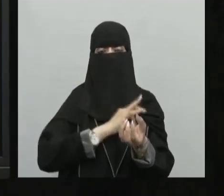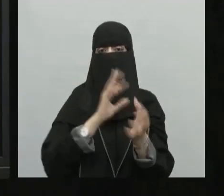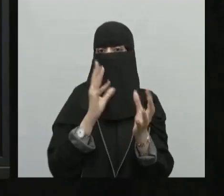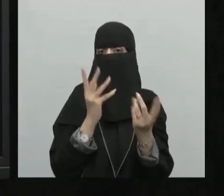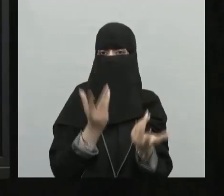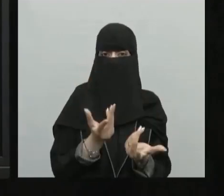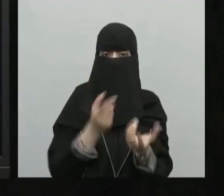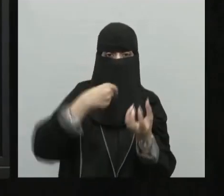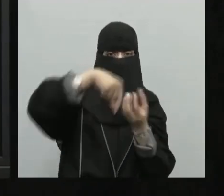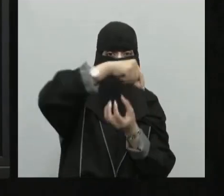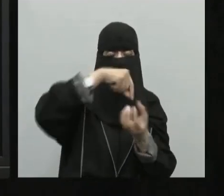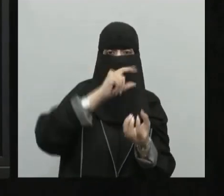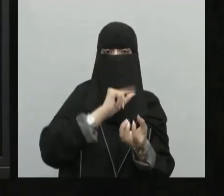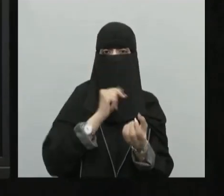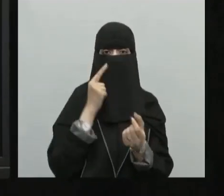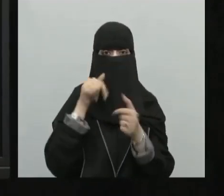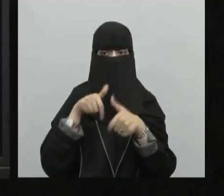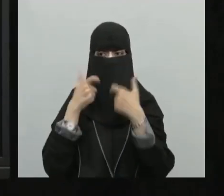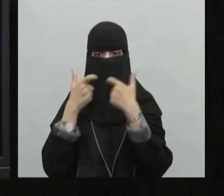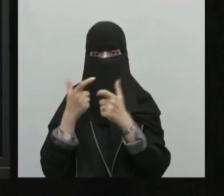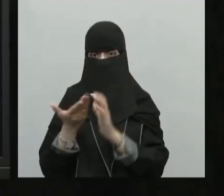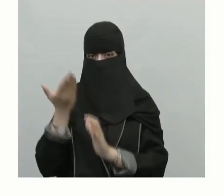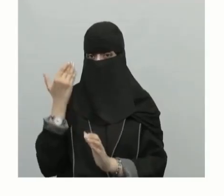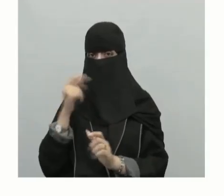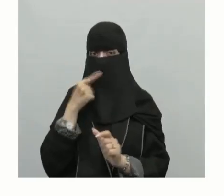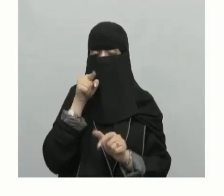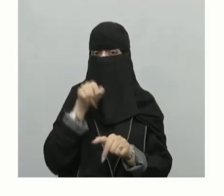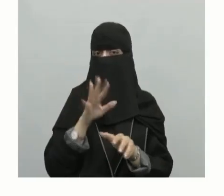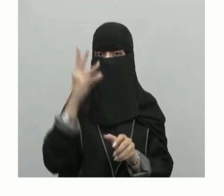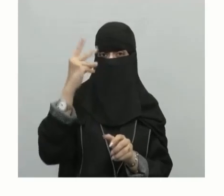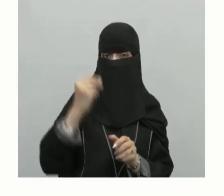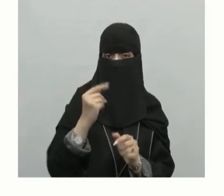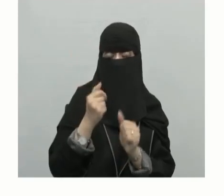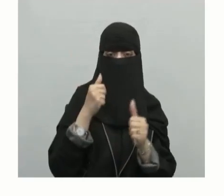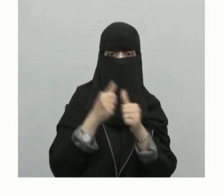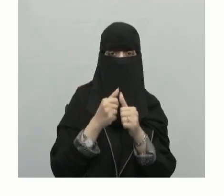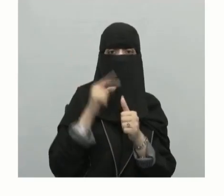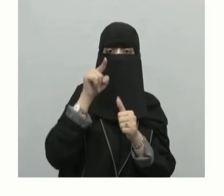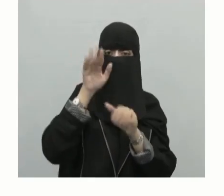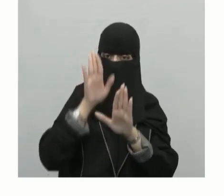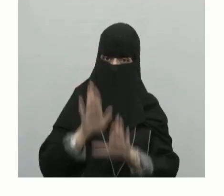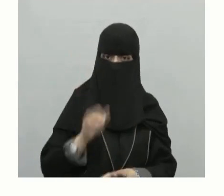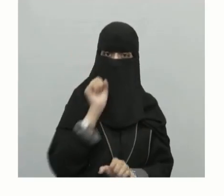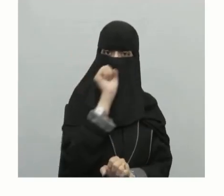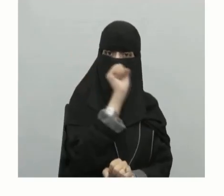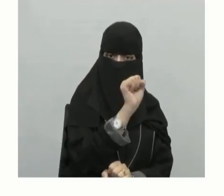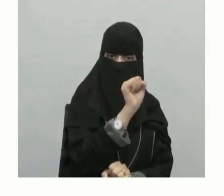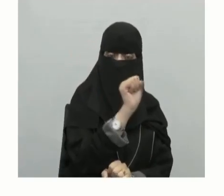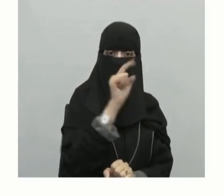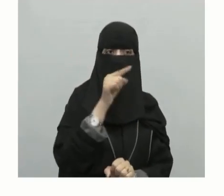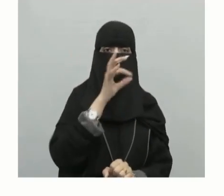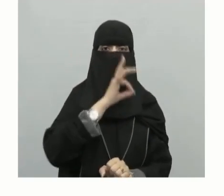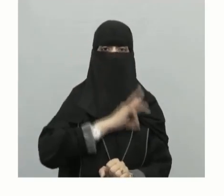دوائر العرض لاحظتوا أبناء وبنات في بداية الدرس ذكرت لكم أن هناك خاصية أو عفوا